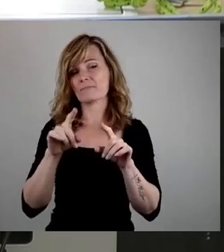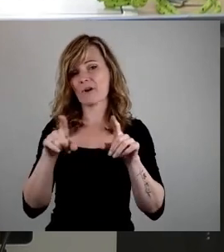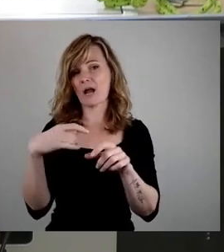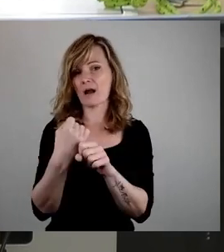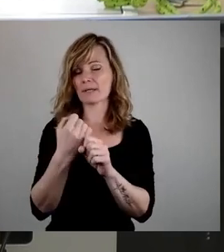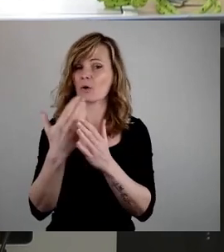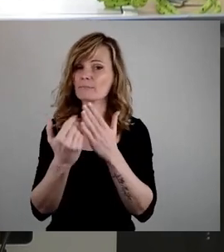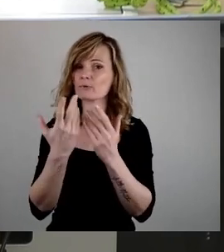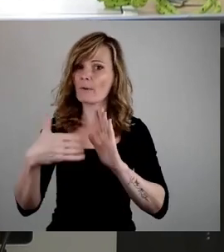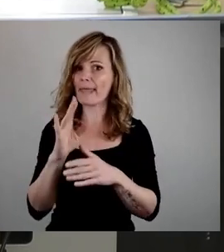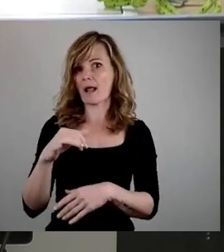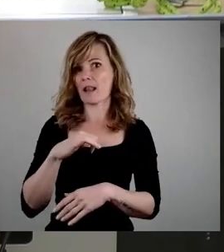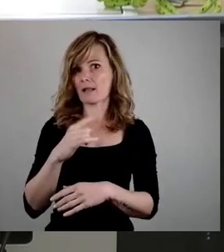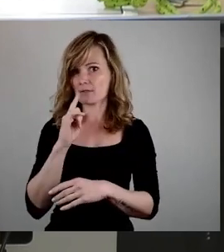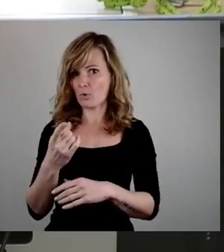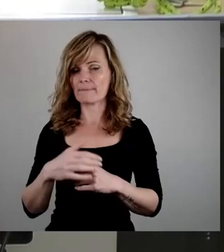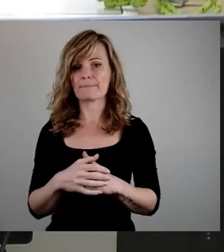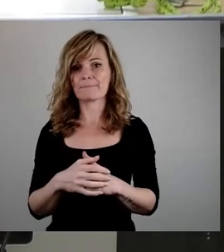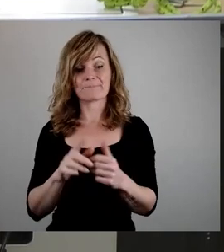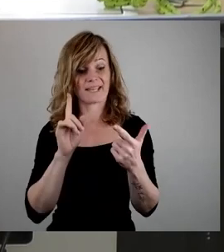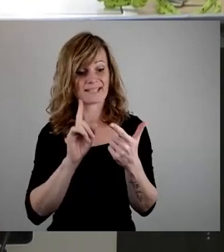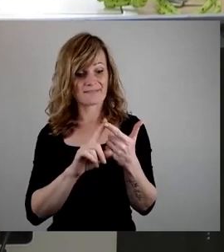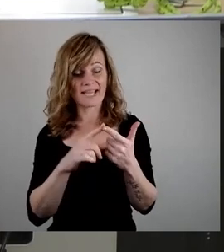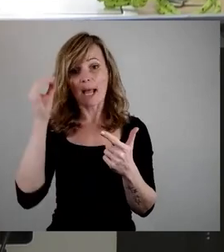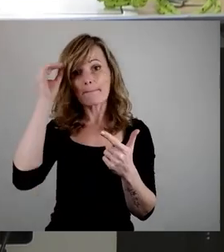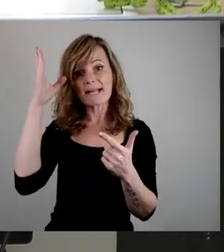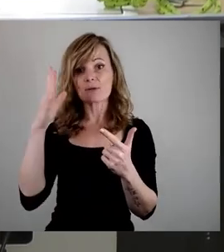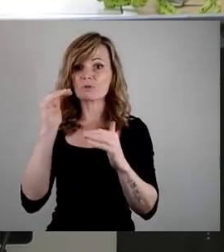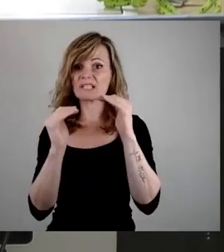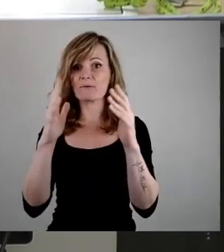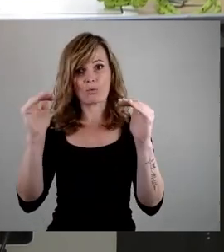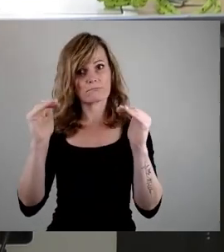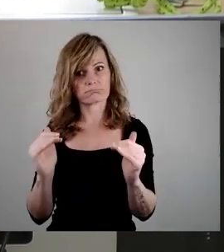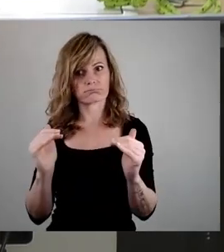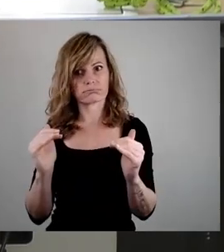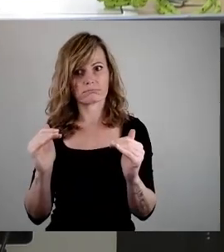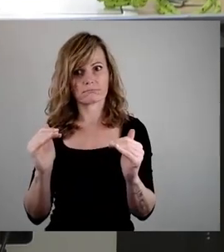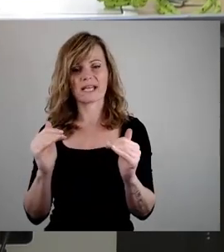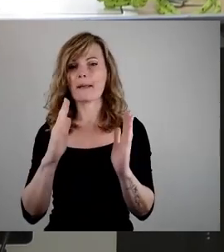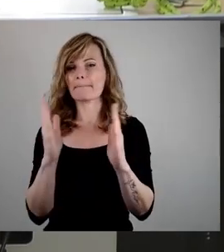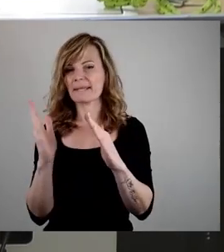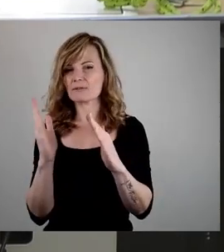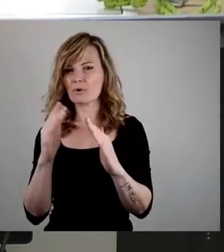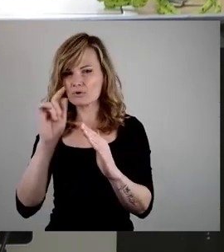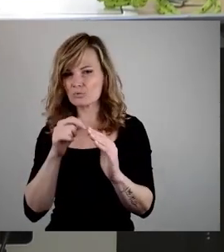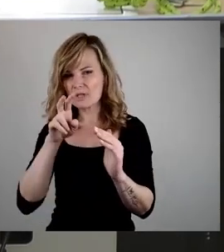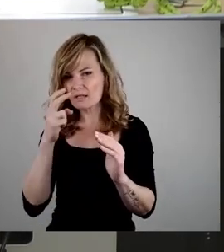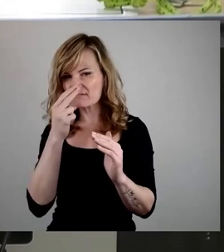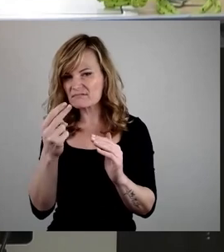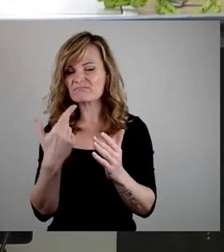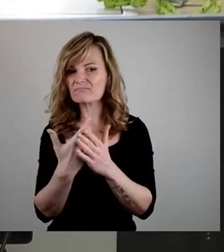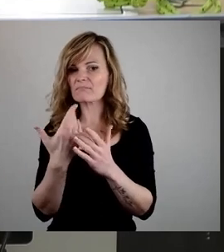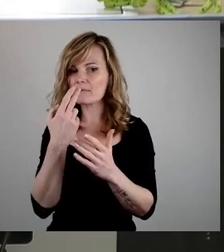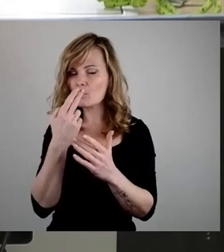Stichwort 2, sinkendes Bildungsniveau. Die PISA-Studie hat gezeigt, was das Bildungsmonitor in der letzten Jahre schon